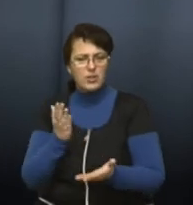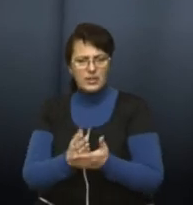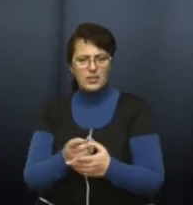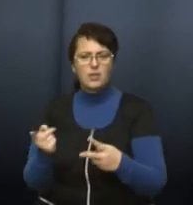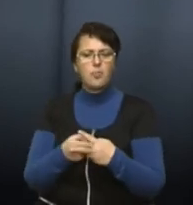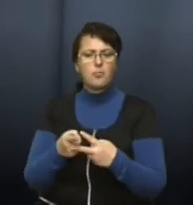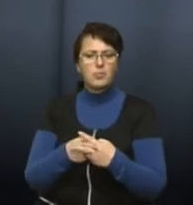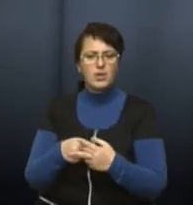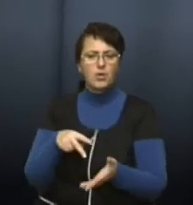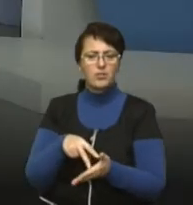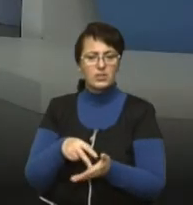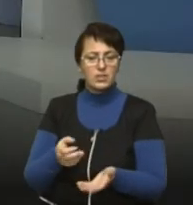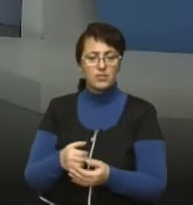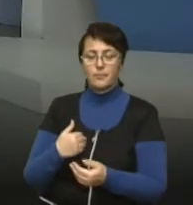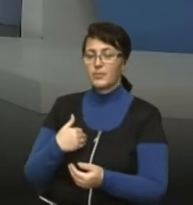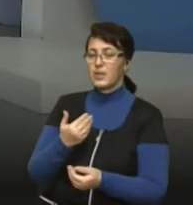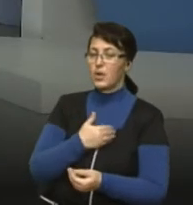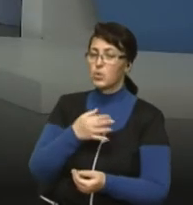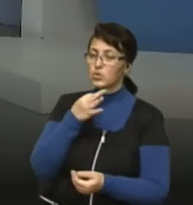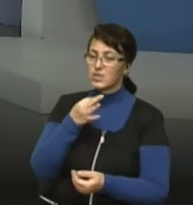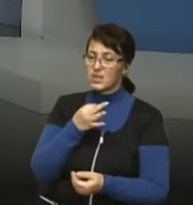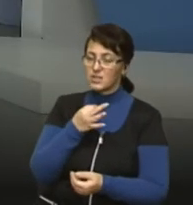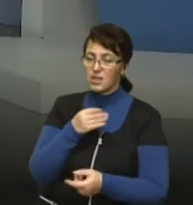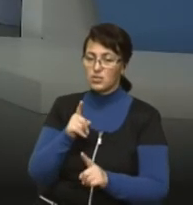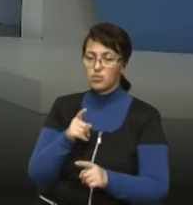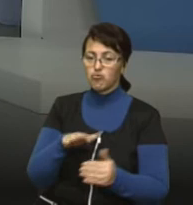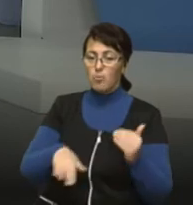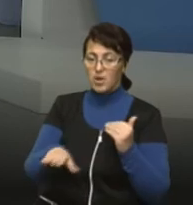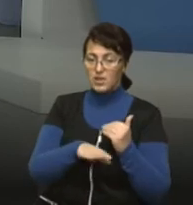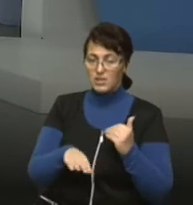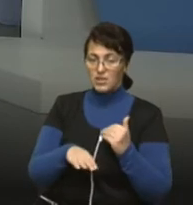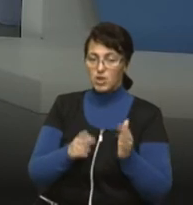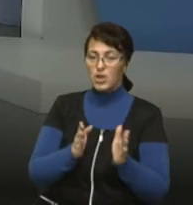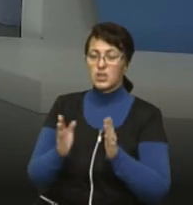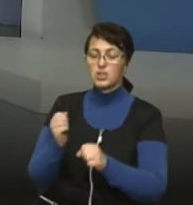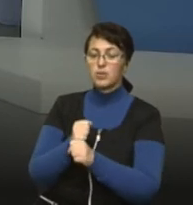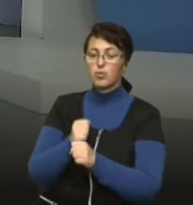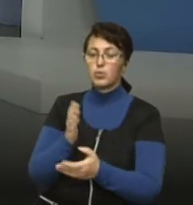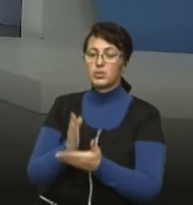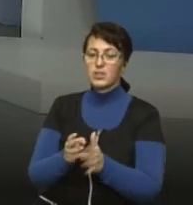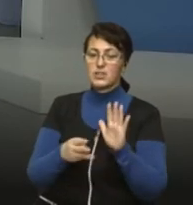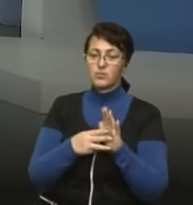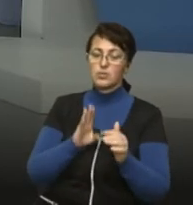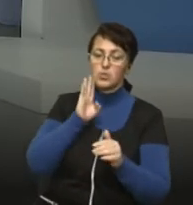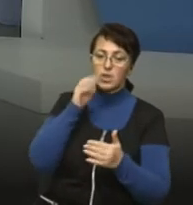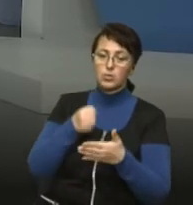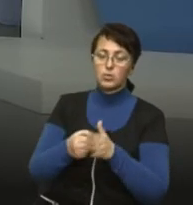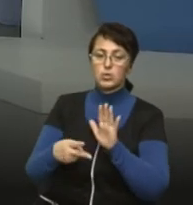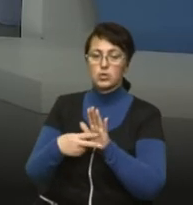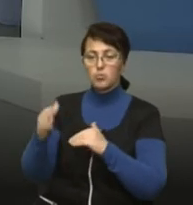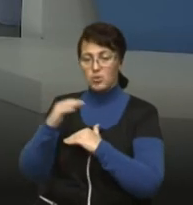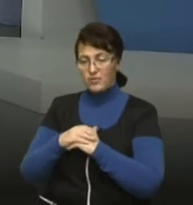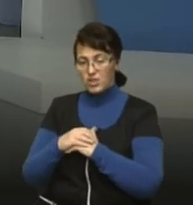Ну, перше, я хочу зазначити, що майданчики, їхня робота, режим роботи є з 8-ї ранку до 7-ї вечора,